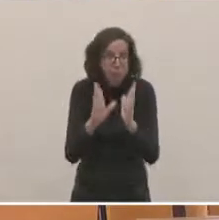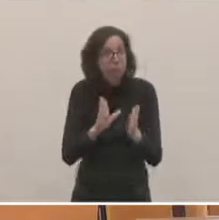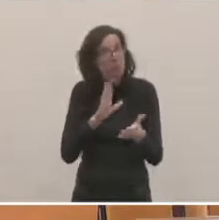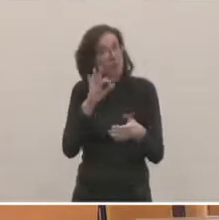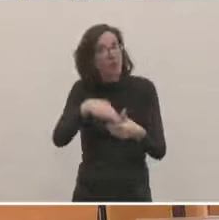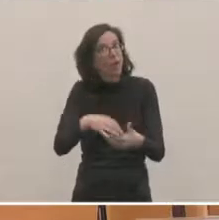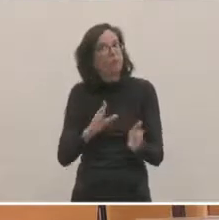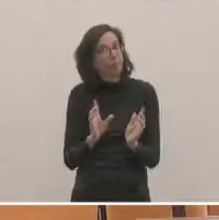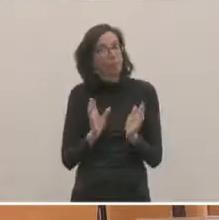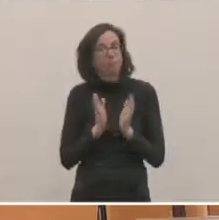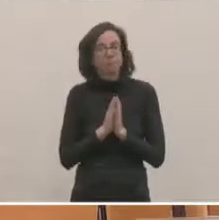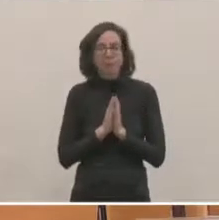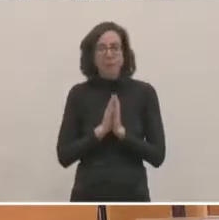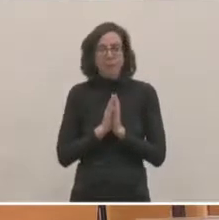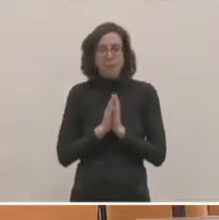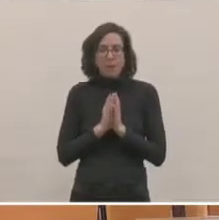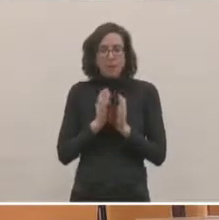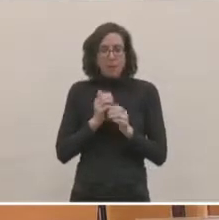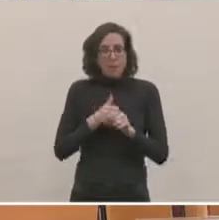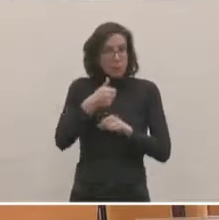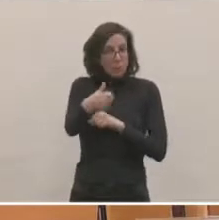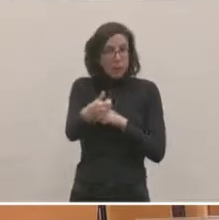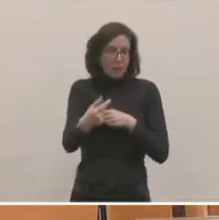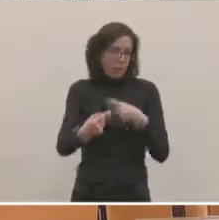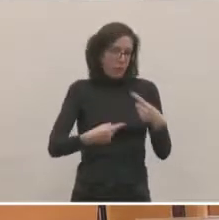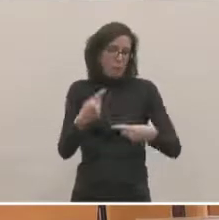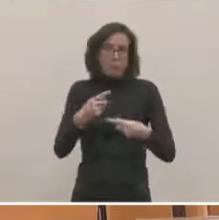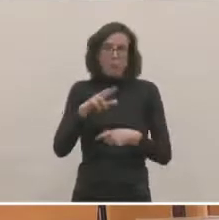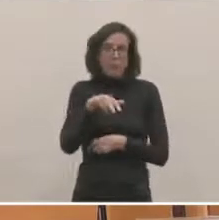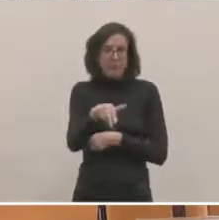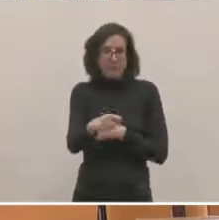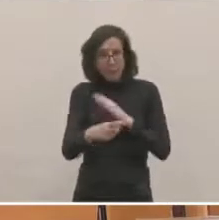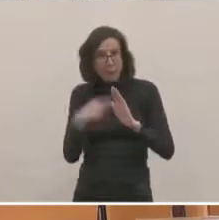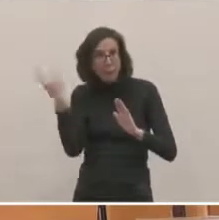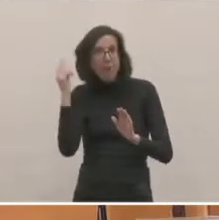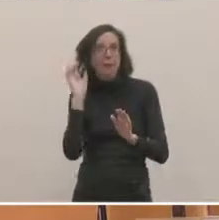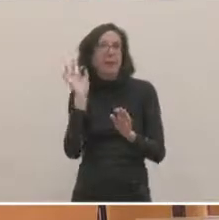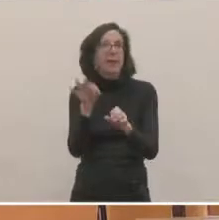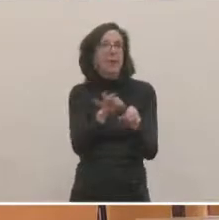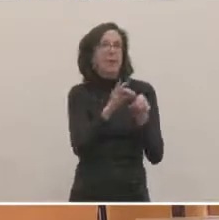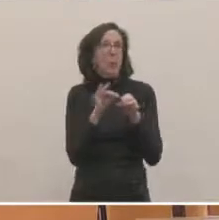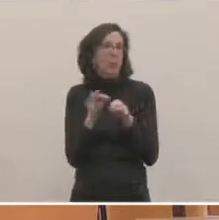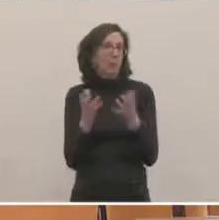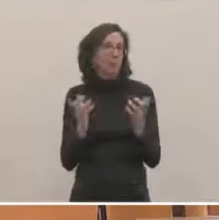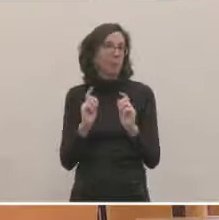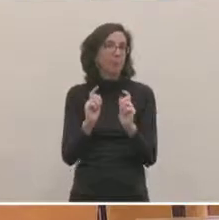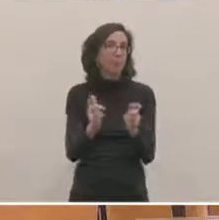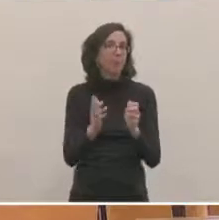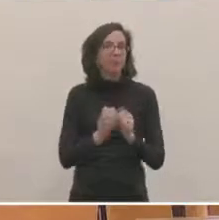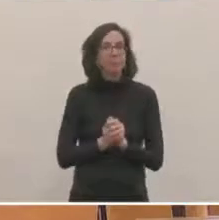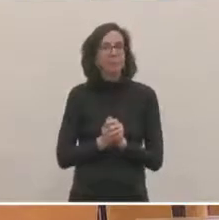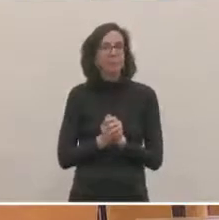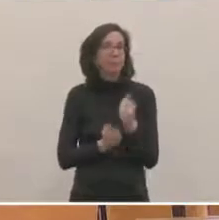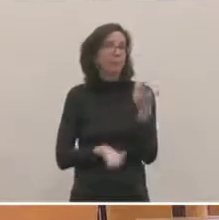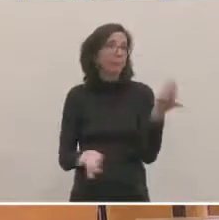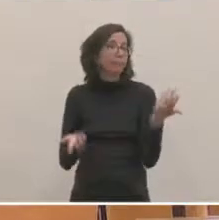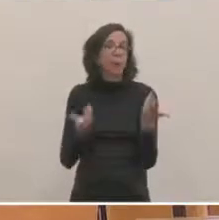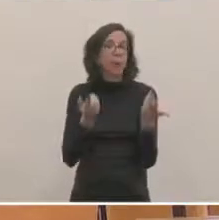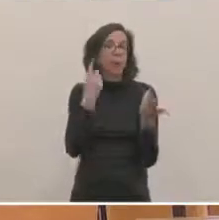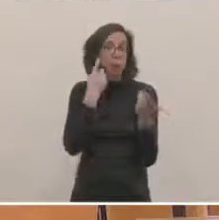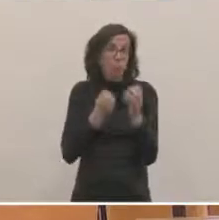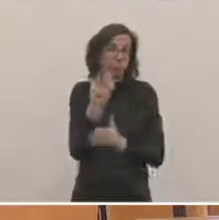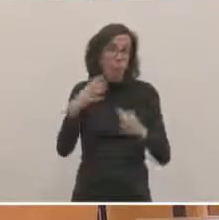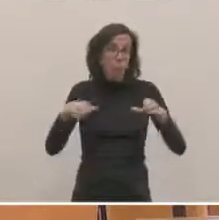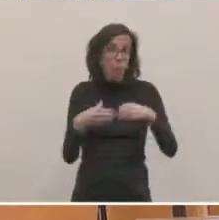sera réélu un conseil d'administration, nouvelle formule permettant de couvrir les 31 communes.